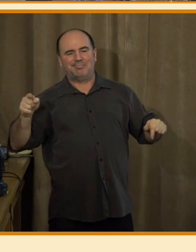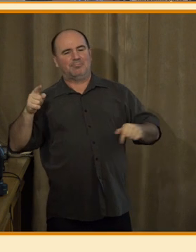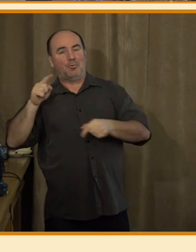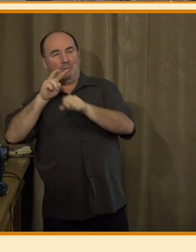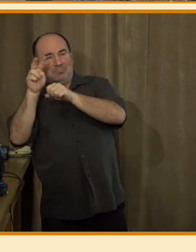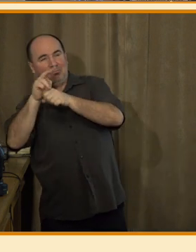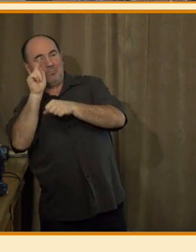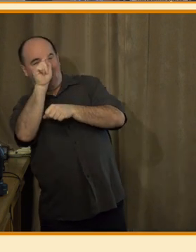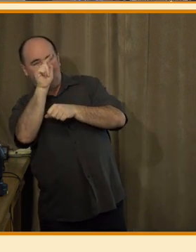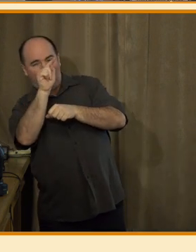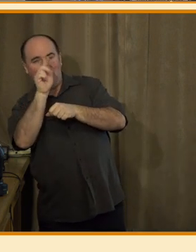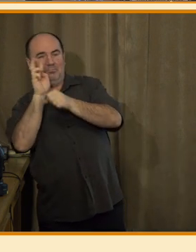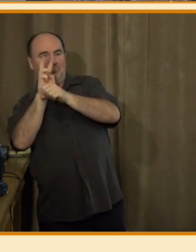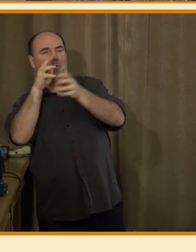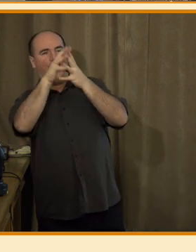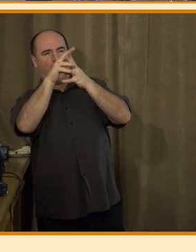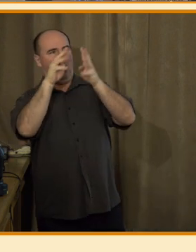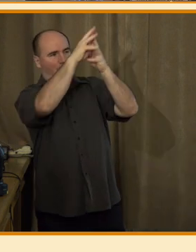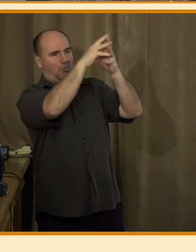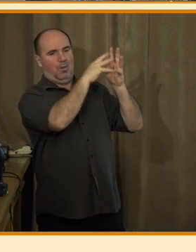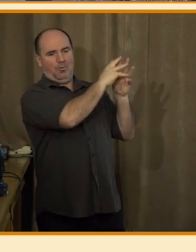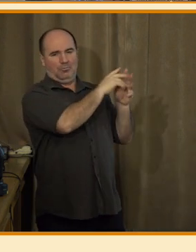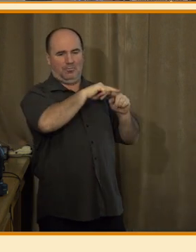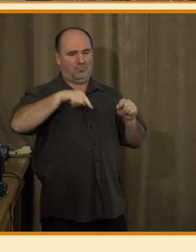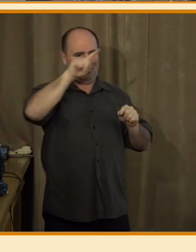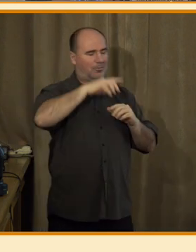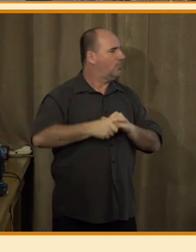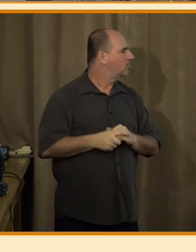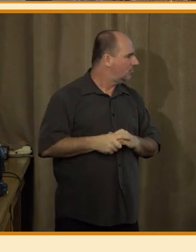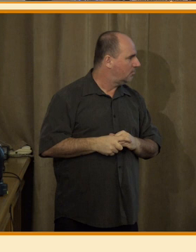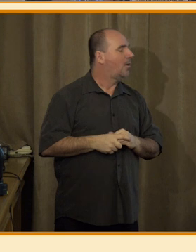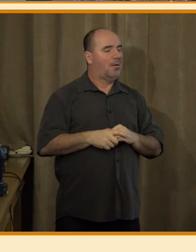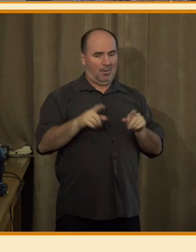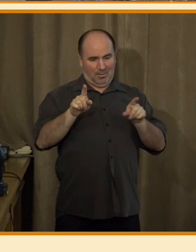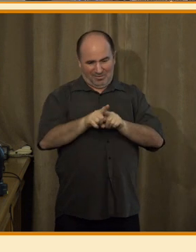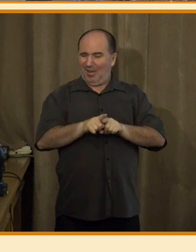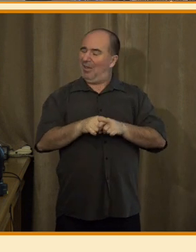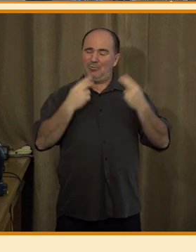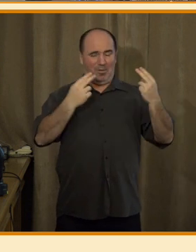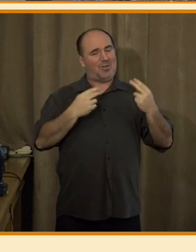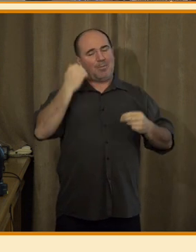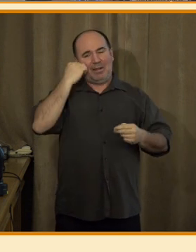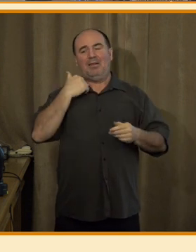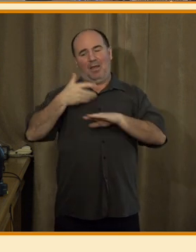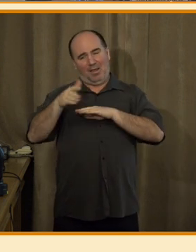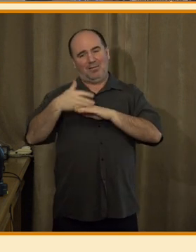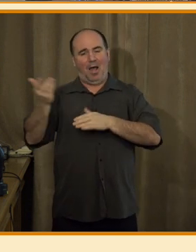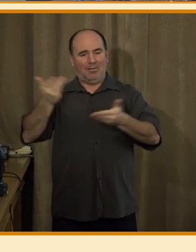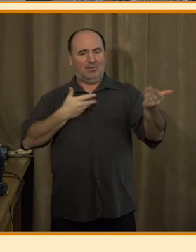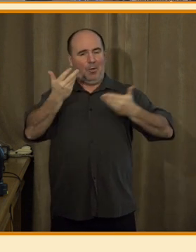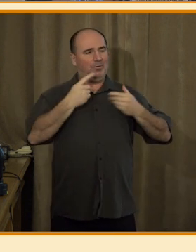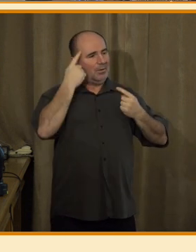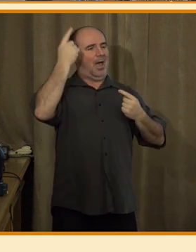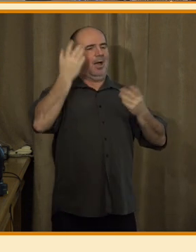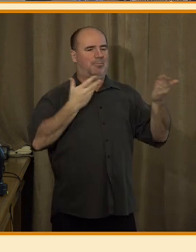našim lidem, aby nástroje testovali, sdílali mezi sebou zkušenosti, přinášeli nápady, ale pořád